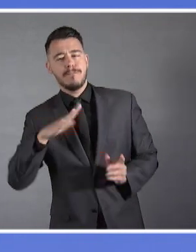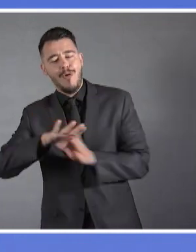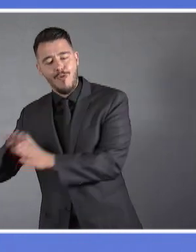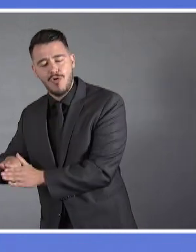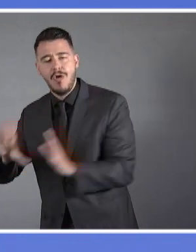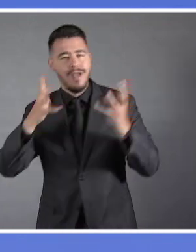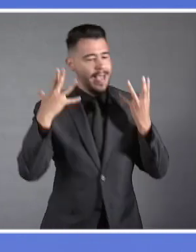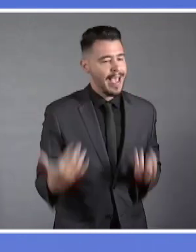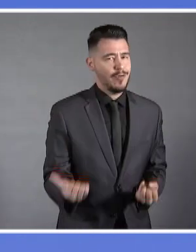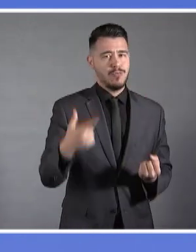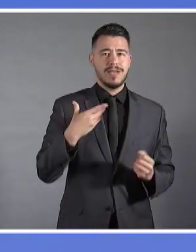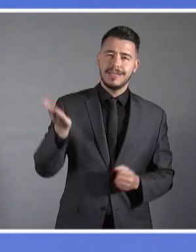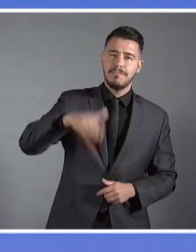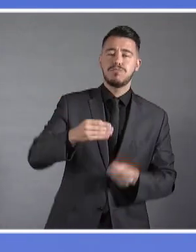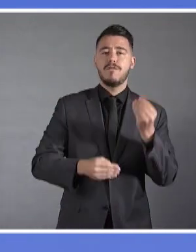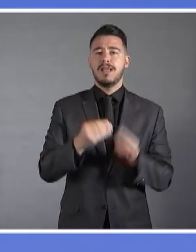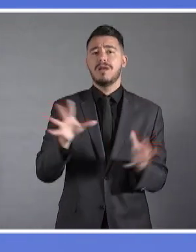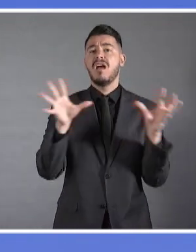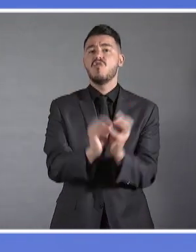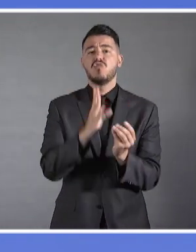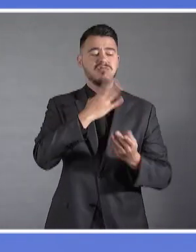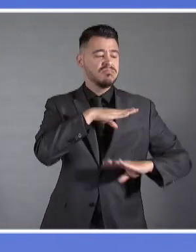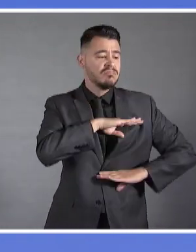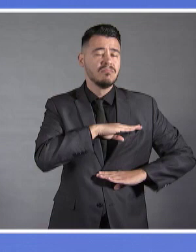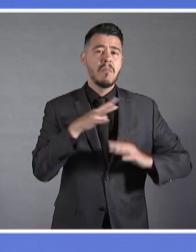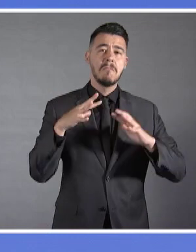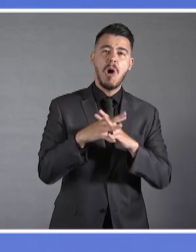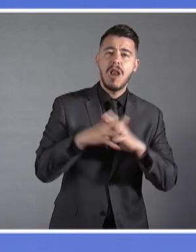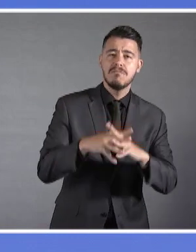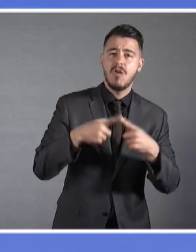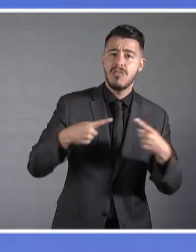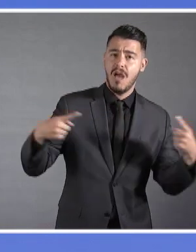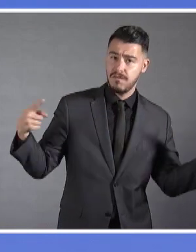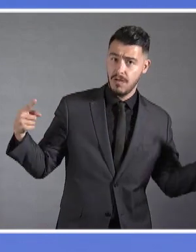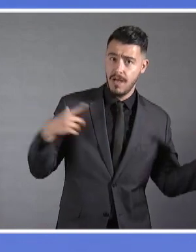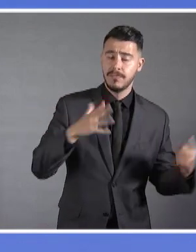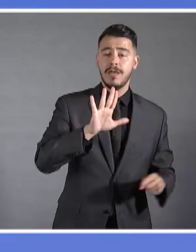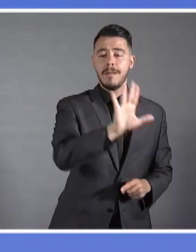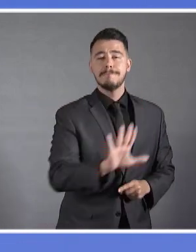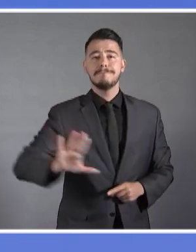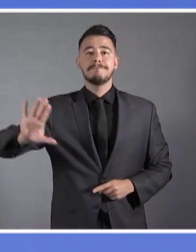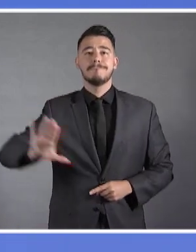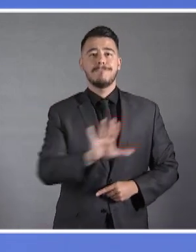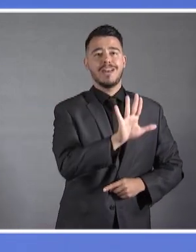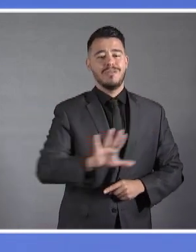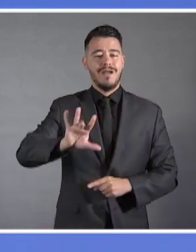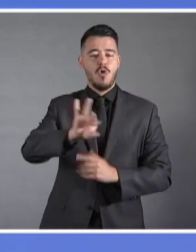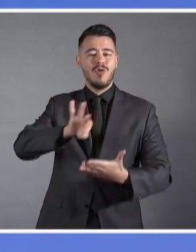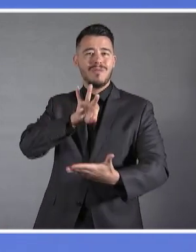ελοχεύουν. Όπως είπε σήμερα στην αρχή, η γεωπολιτική σταθερότητα και η ισορροπία